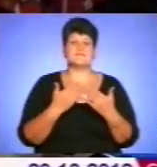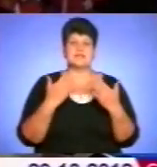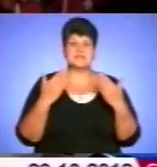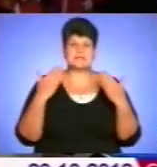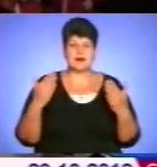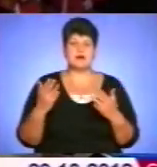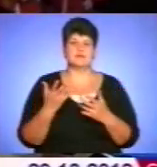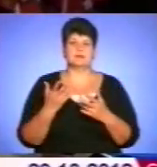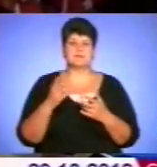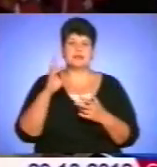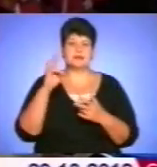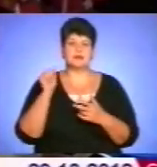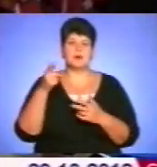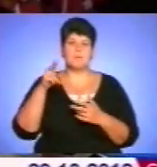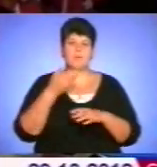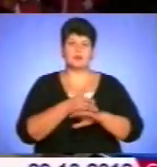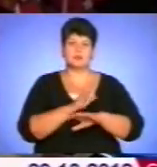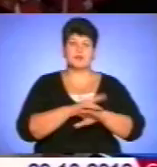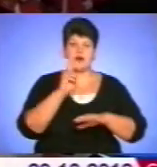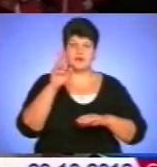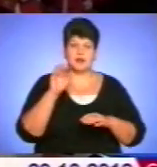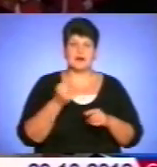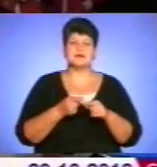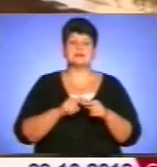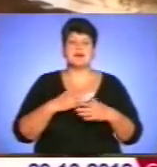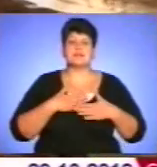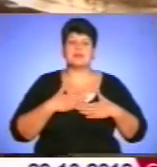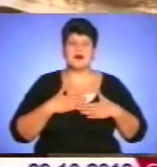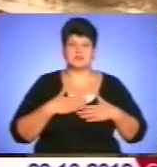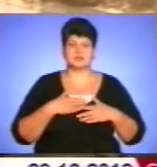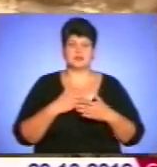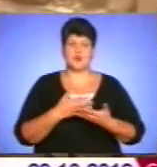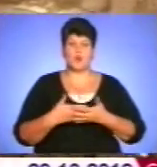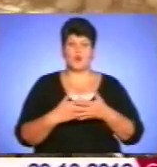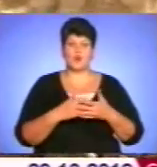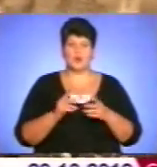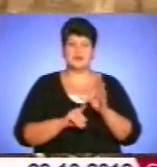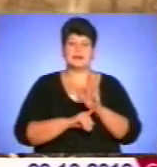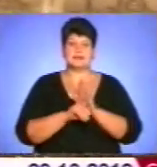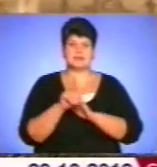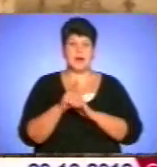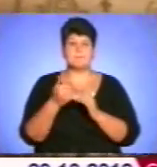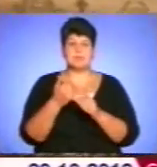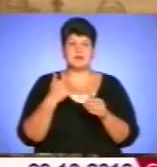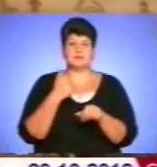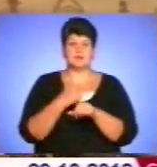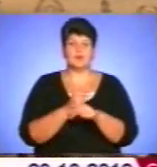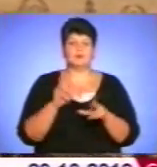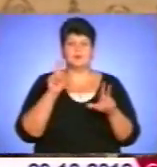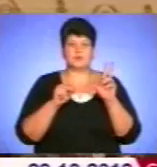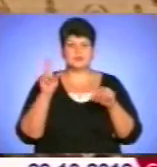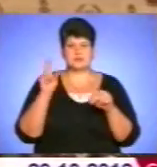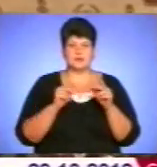«Сватані на Віншарівці», «Запорожить за Дунаєм». Це наша колиска. Перед прем'єрою нам пощастило потрапити за коліси і